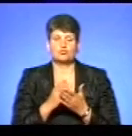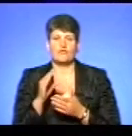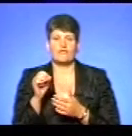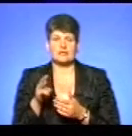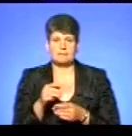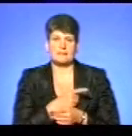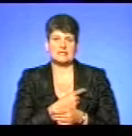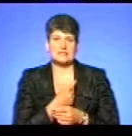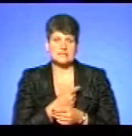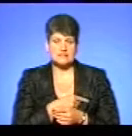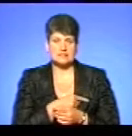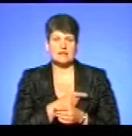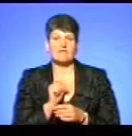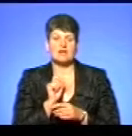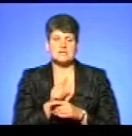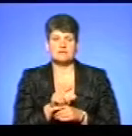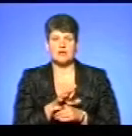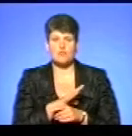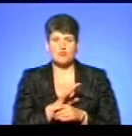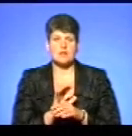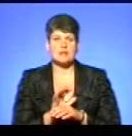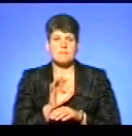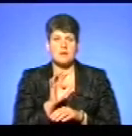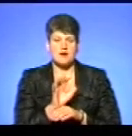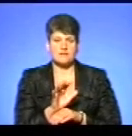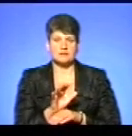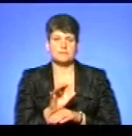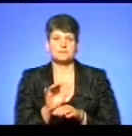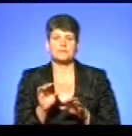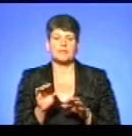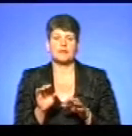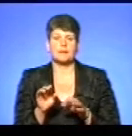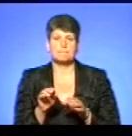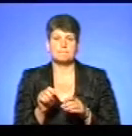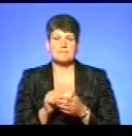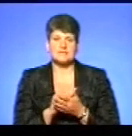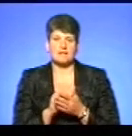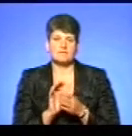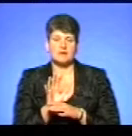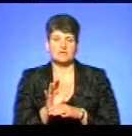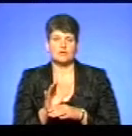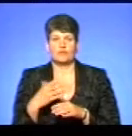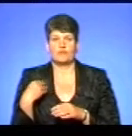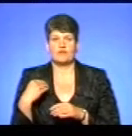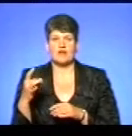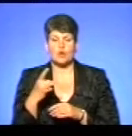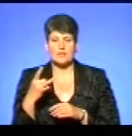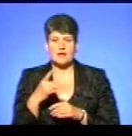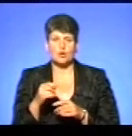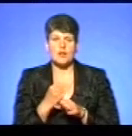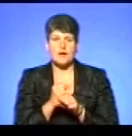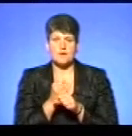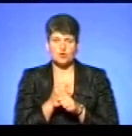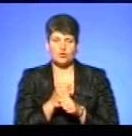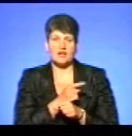медицини. От вказівка була направити, патматеріал відібрати, направити до Львова в регіональну державну лабораторію ветеринарної